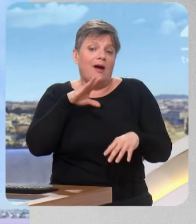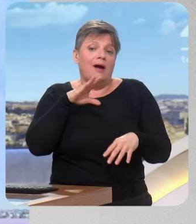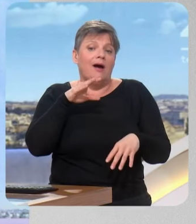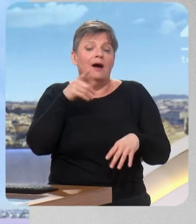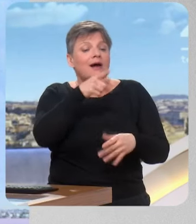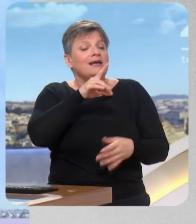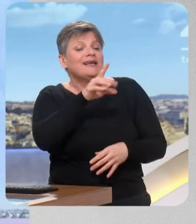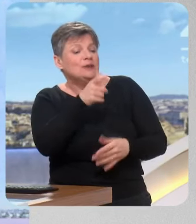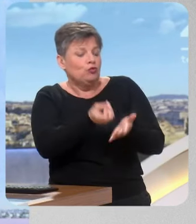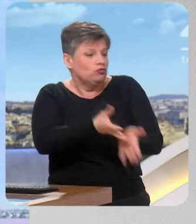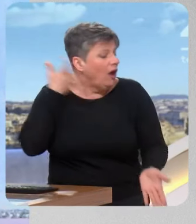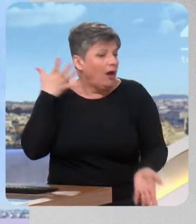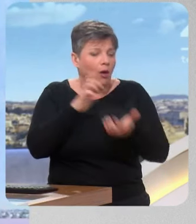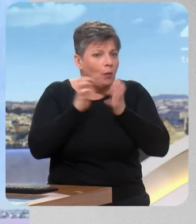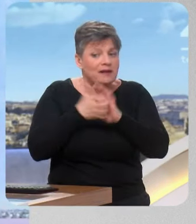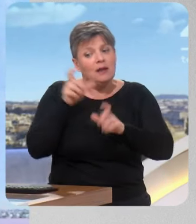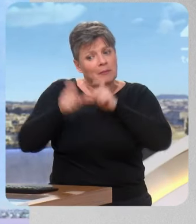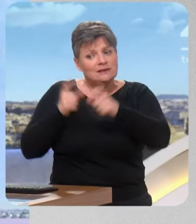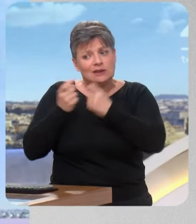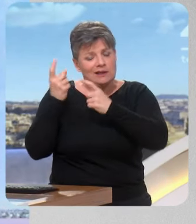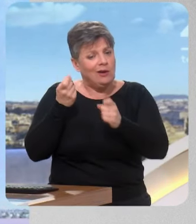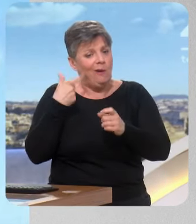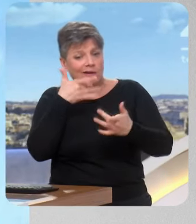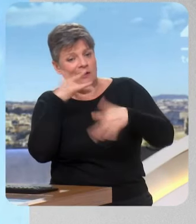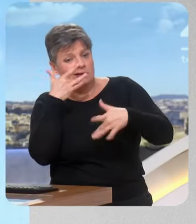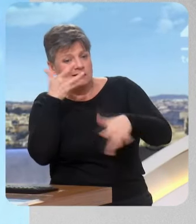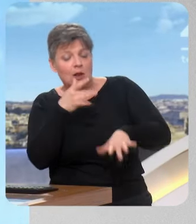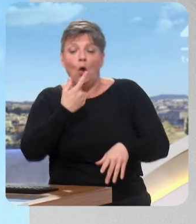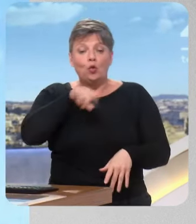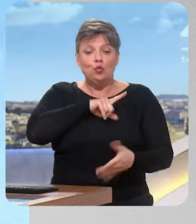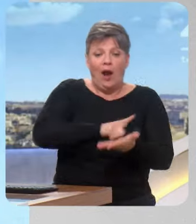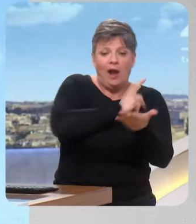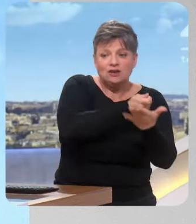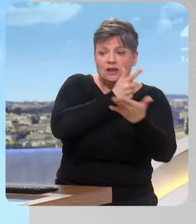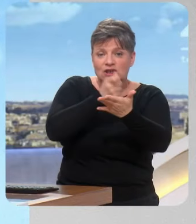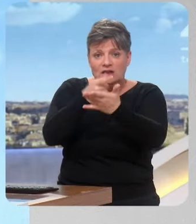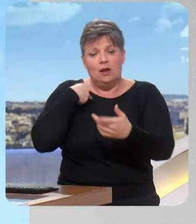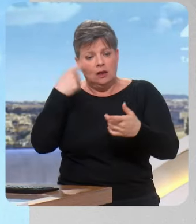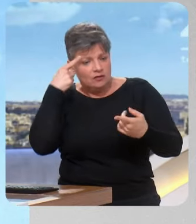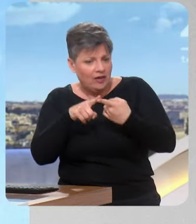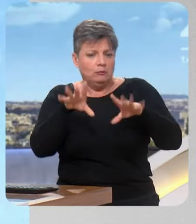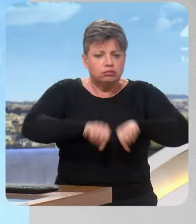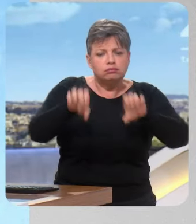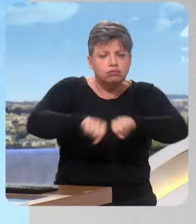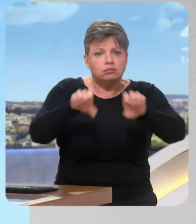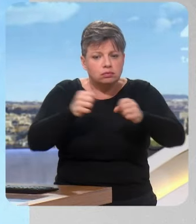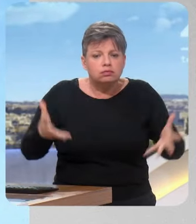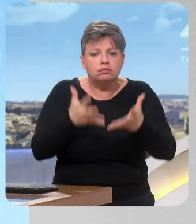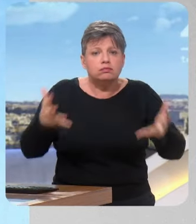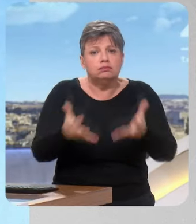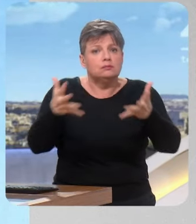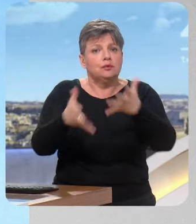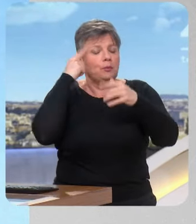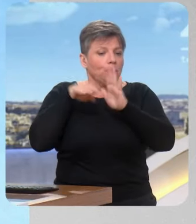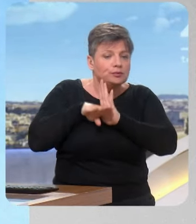elle était chère, tellement c'était compliqué. Maintenant, nous, l'objectif qu'on reprend, c'est bien sûr d'exploiter et de faire de la croissance. Et quand on a des objectifs de faire plus 30%